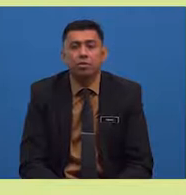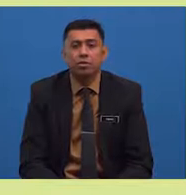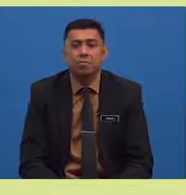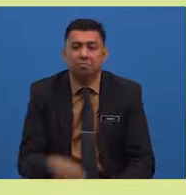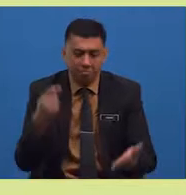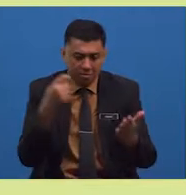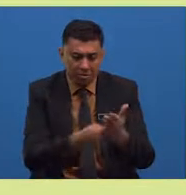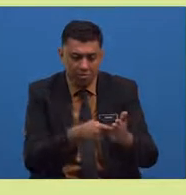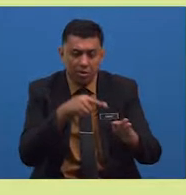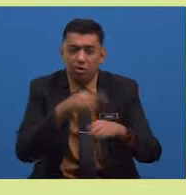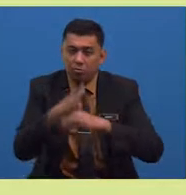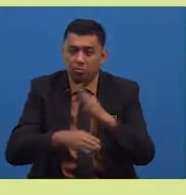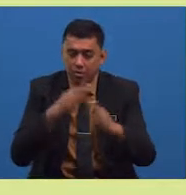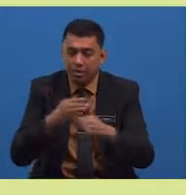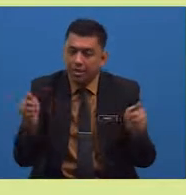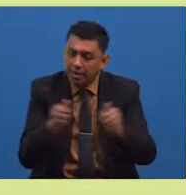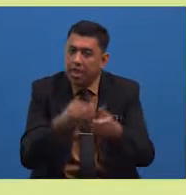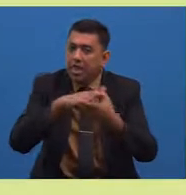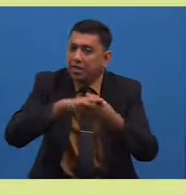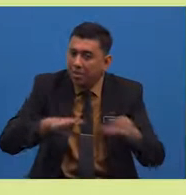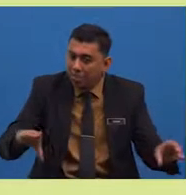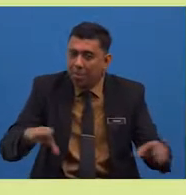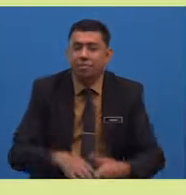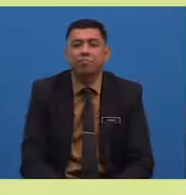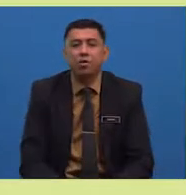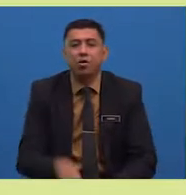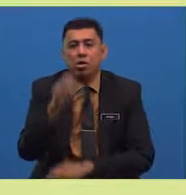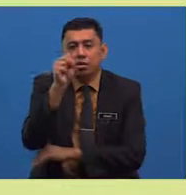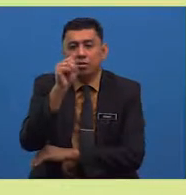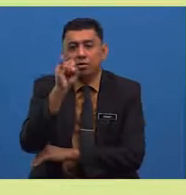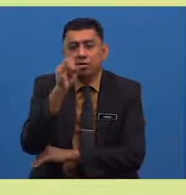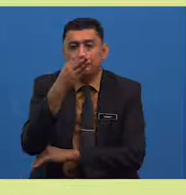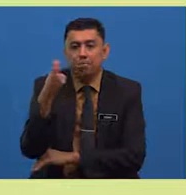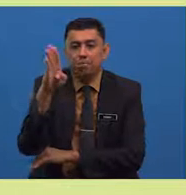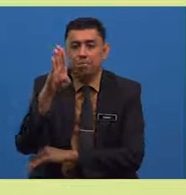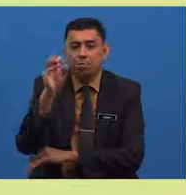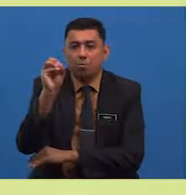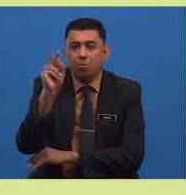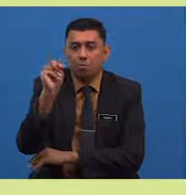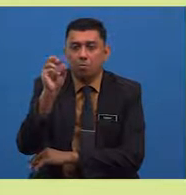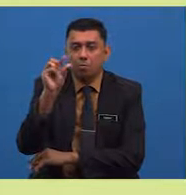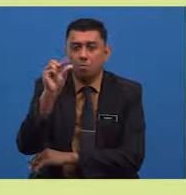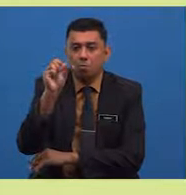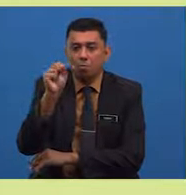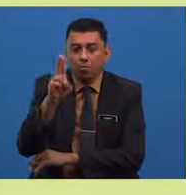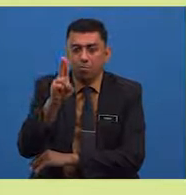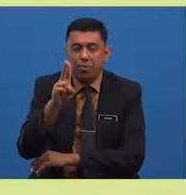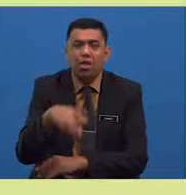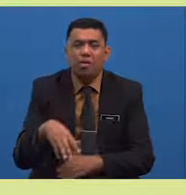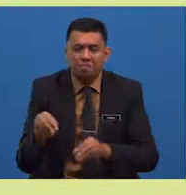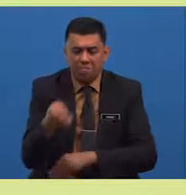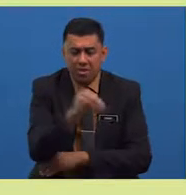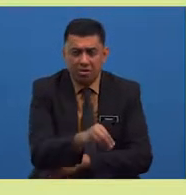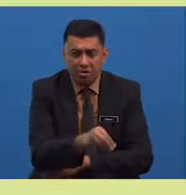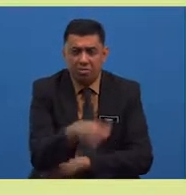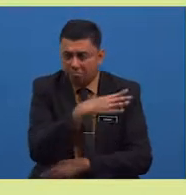tiba di bumi dengan selamat. Si bongsu pun menanam padi dan mengeluarkan hasil